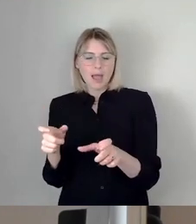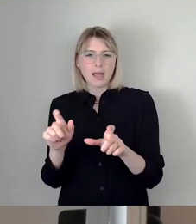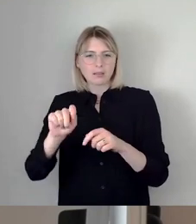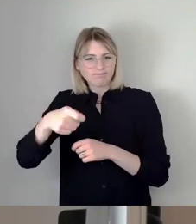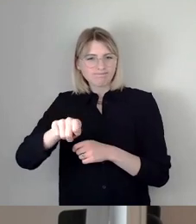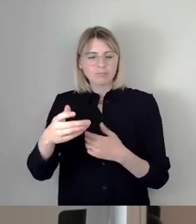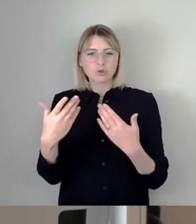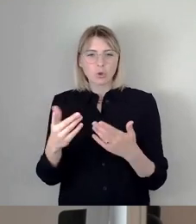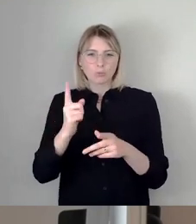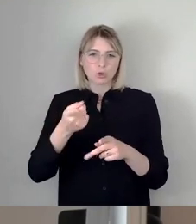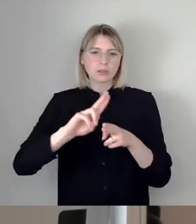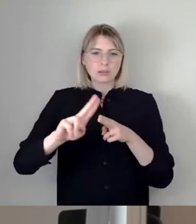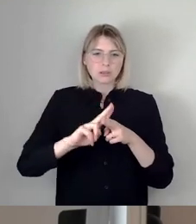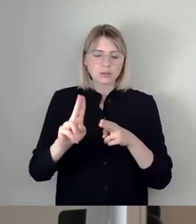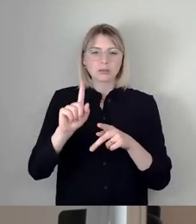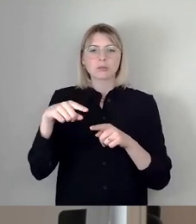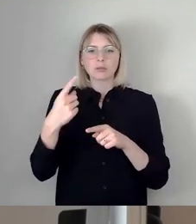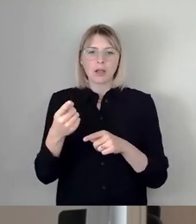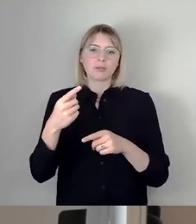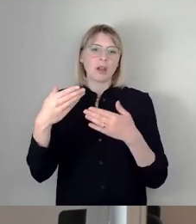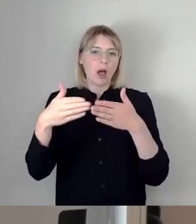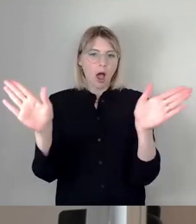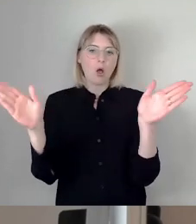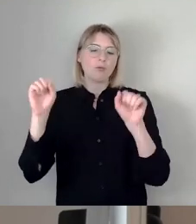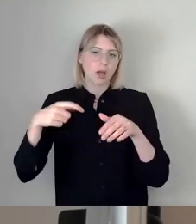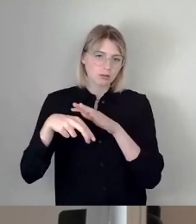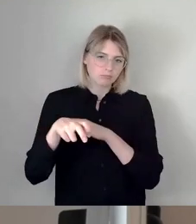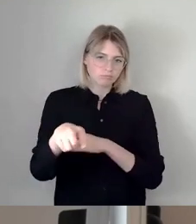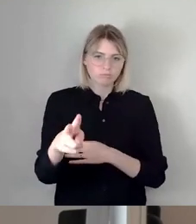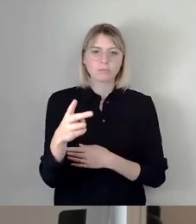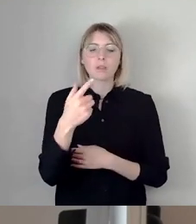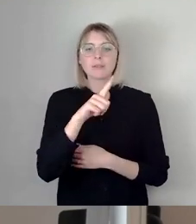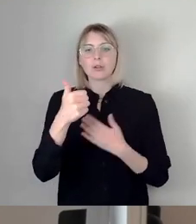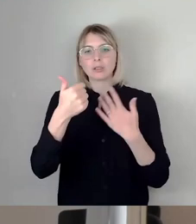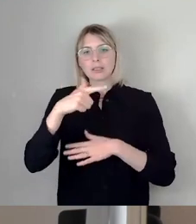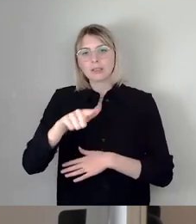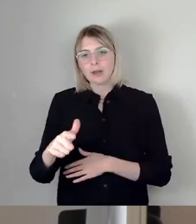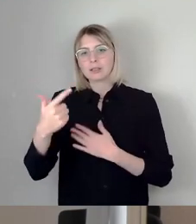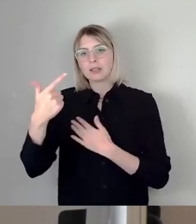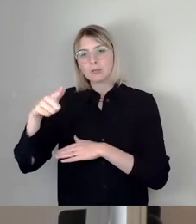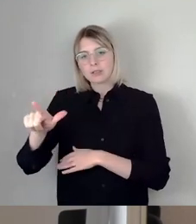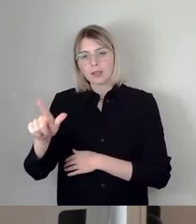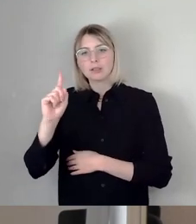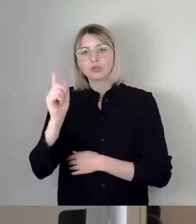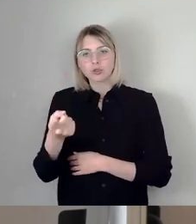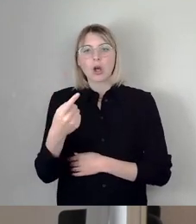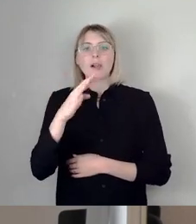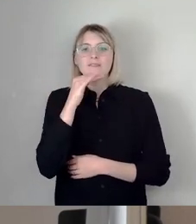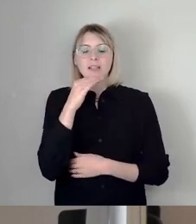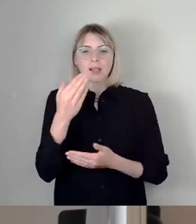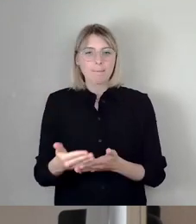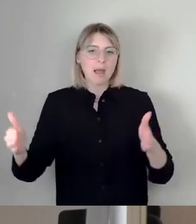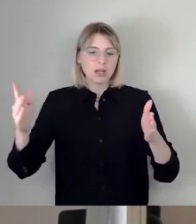da wieder überhaupt aufmachen zu können. Denn 2026 und 2027 soll dann das Wasserbecken und auch die Pumptechnik